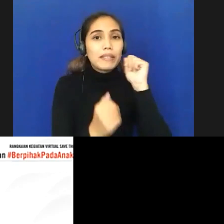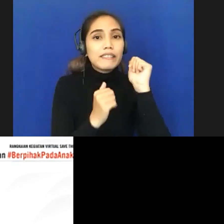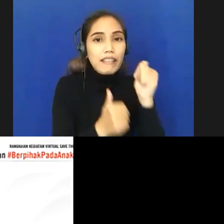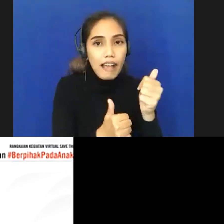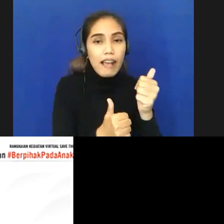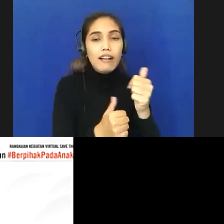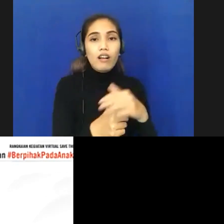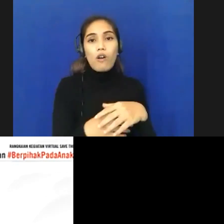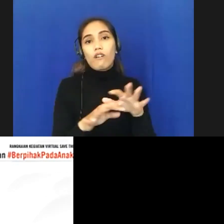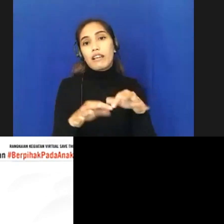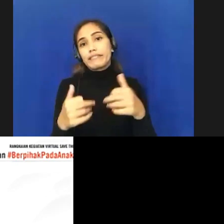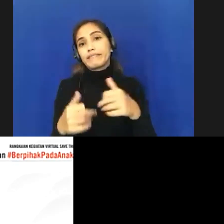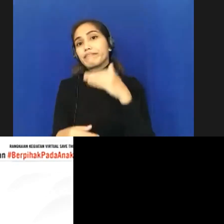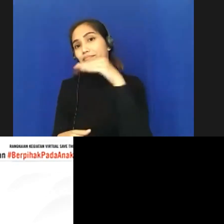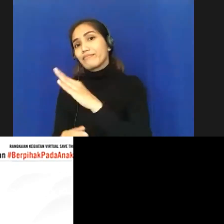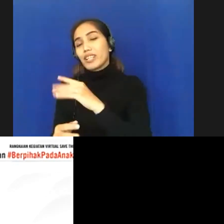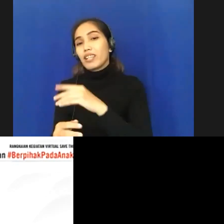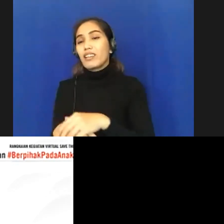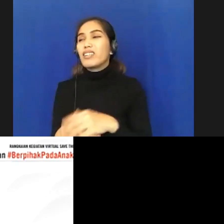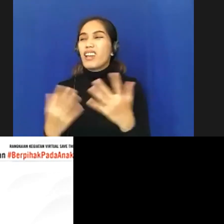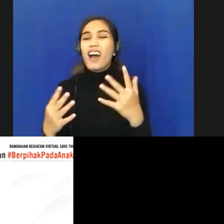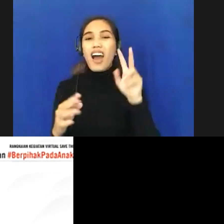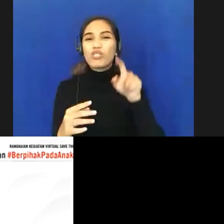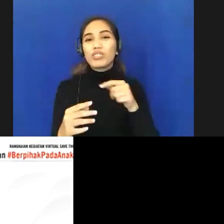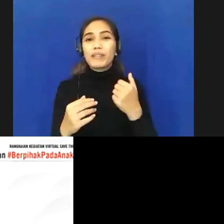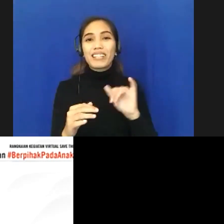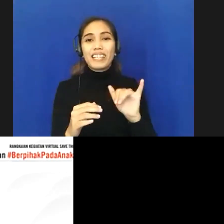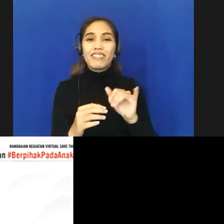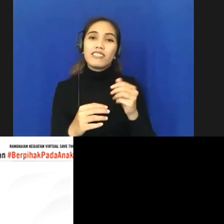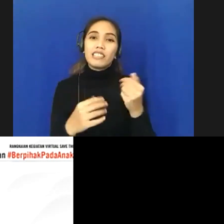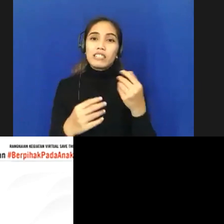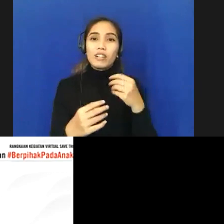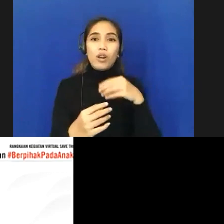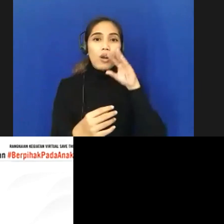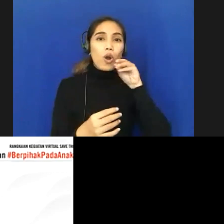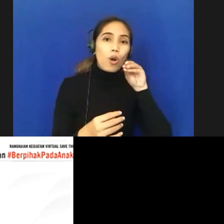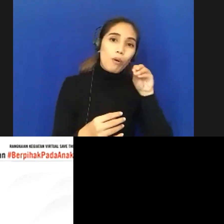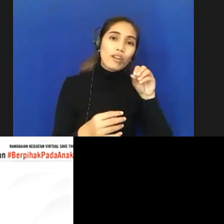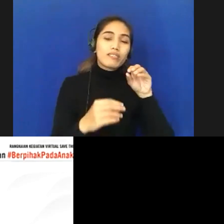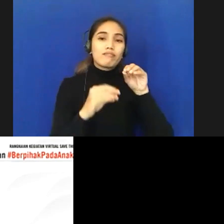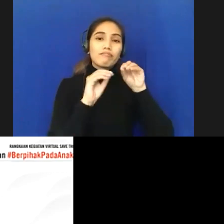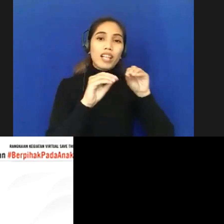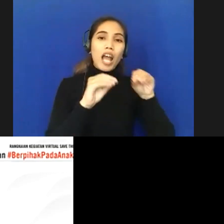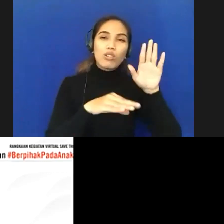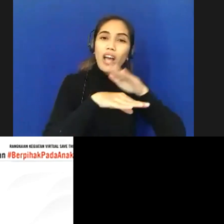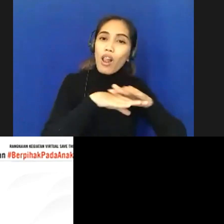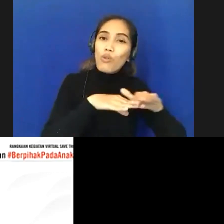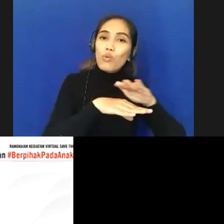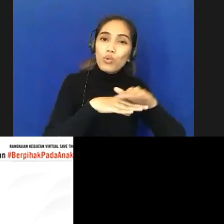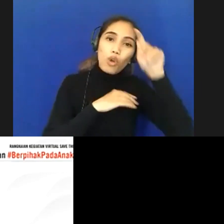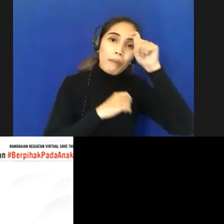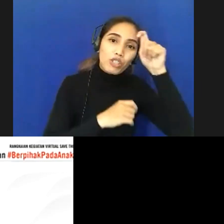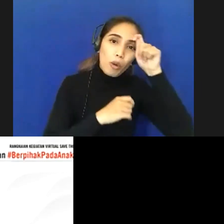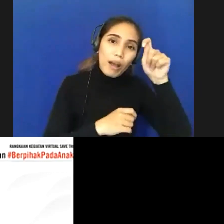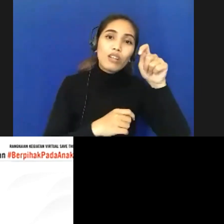perlu kearifan lokal kita terutama para perangkat desa dalam memberi pemahaman kepada warga